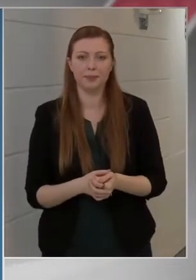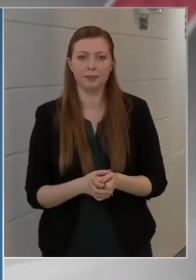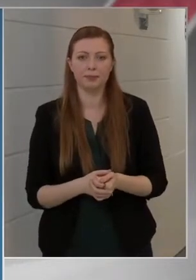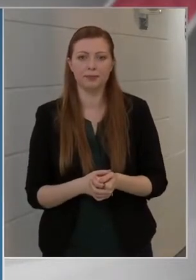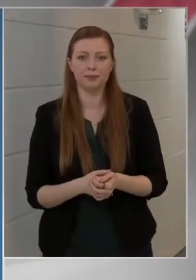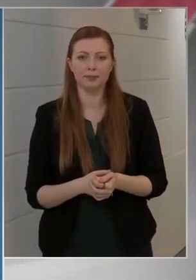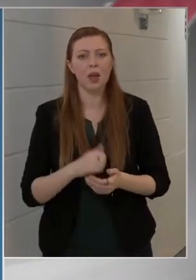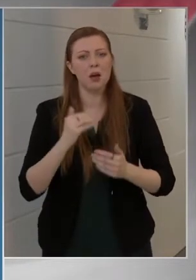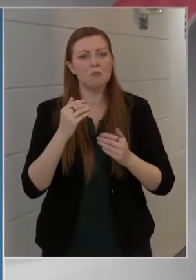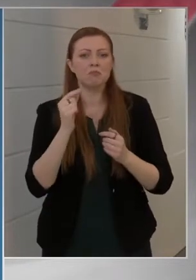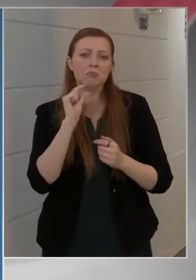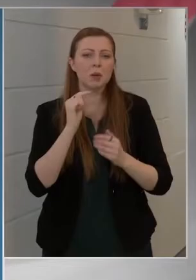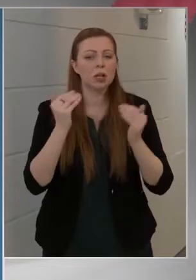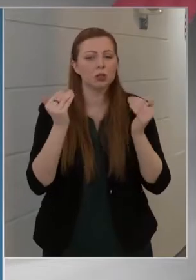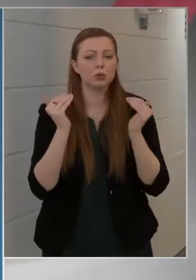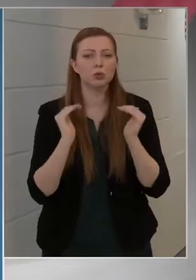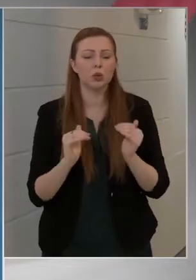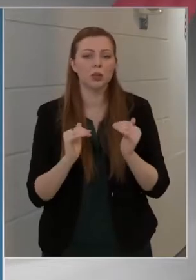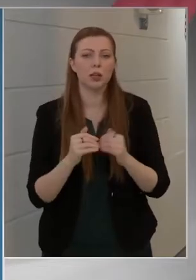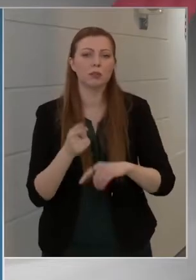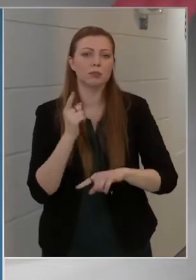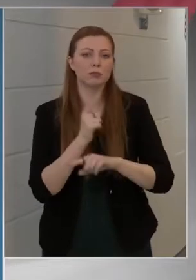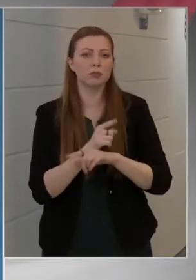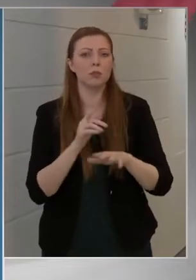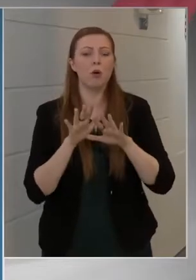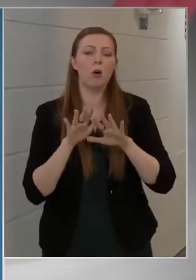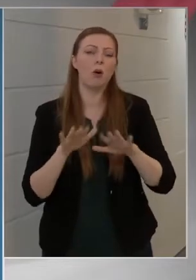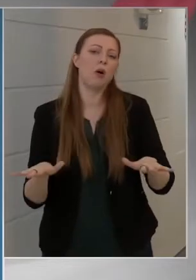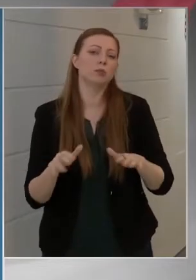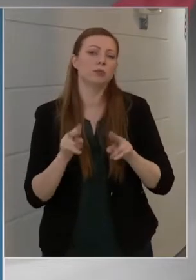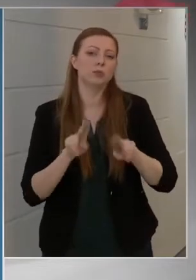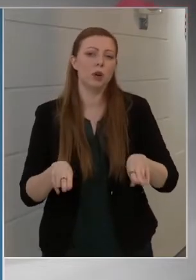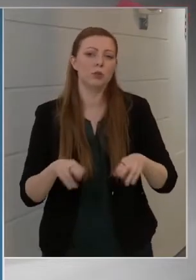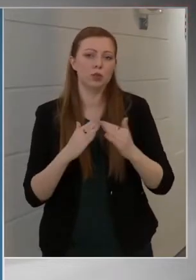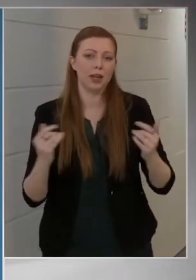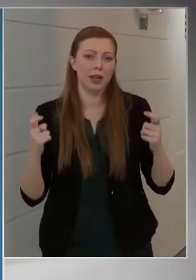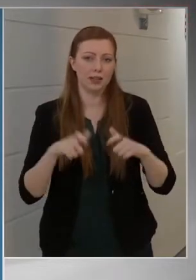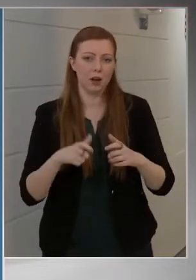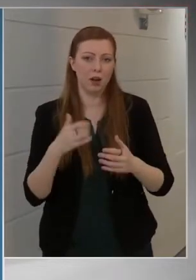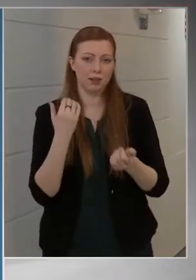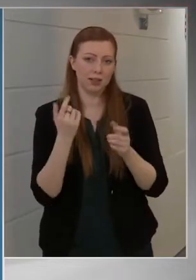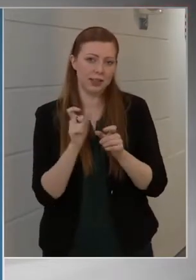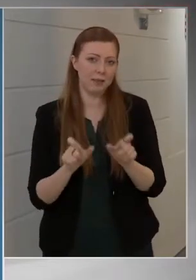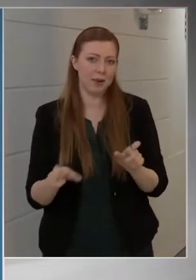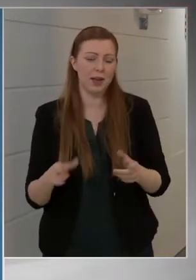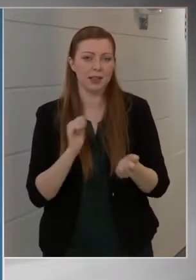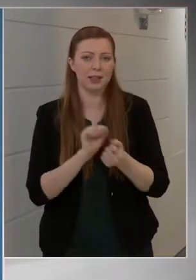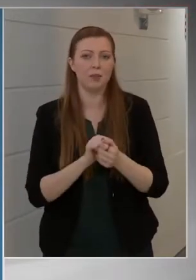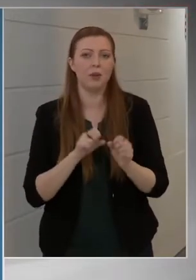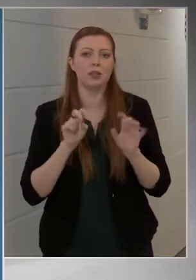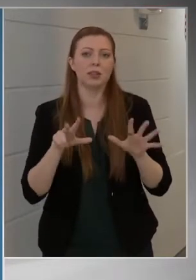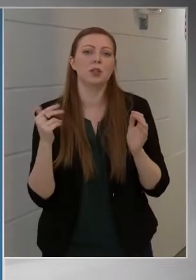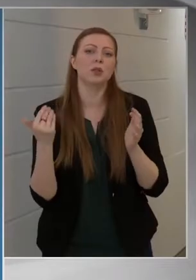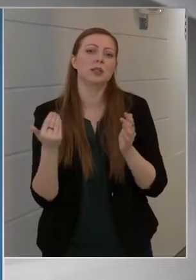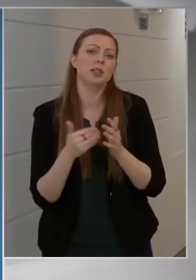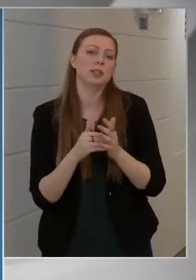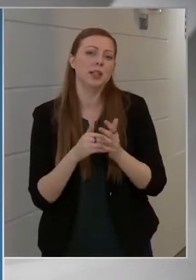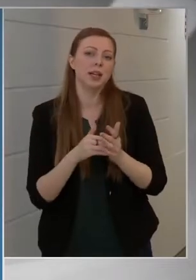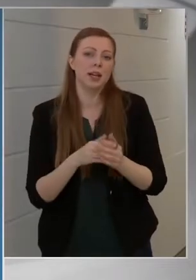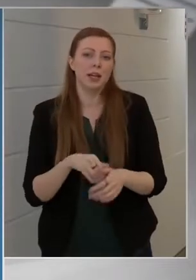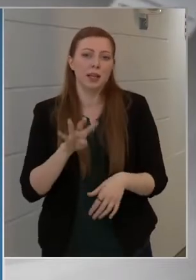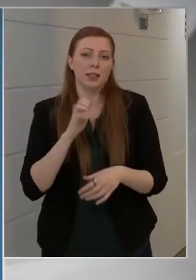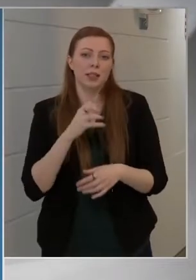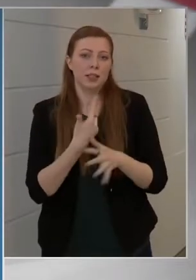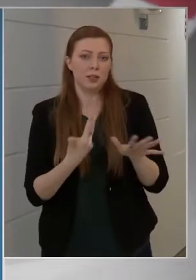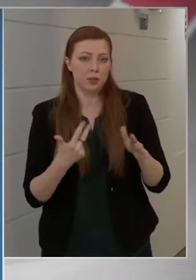Mémálisan csökkent az elrendelt hatósági házi karanténban lévő személyeknek a száma, 18.488-ra csökkent,